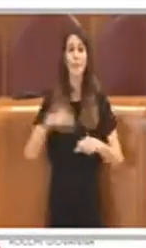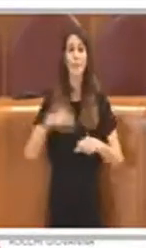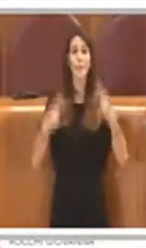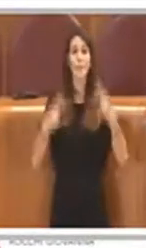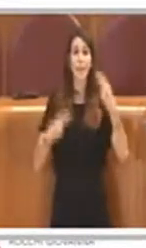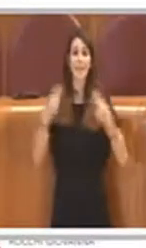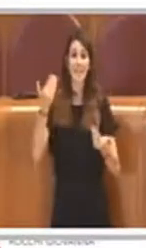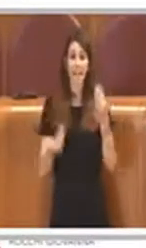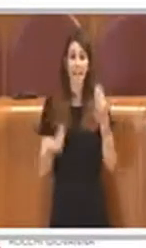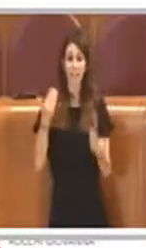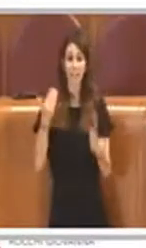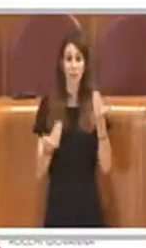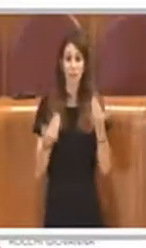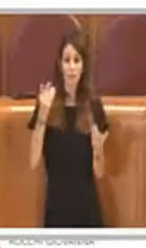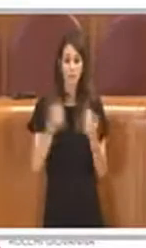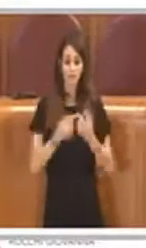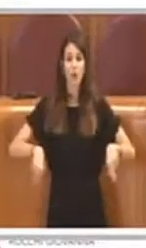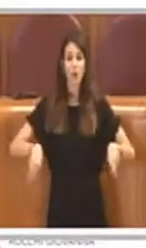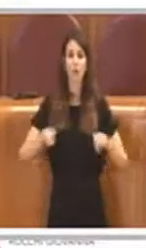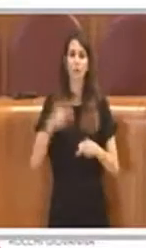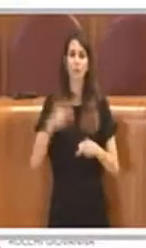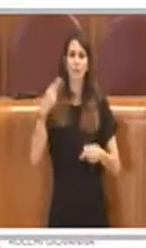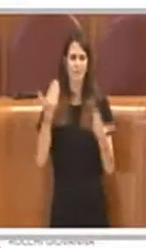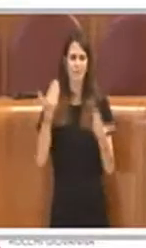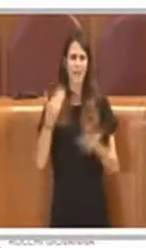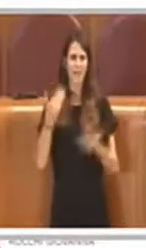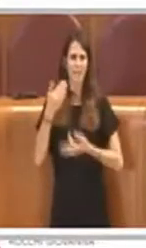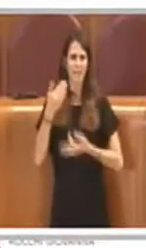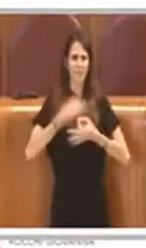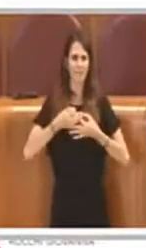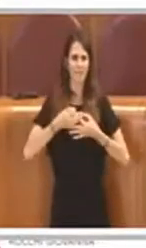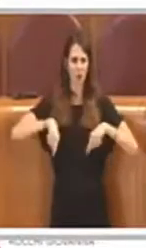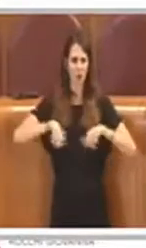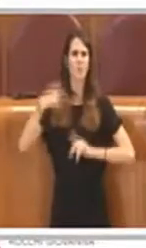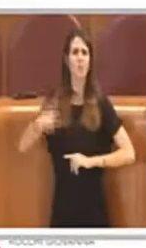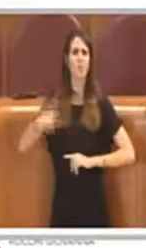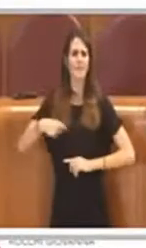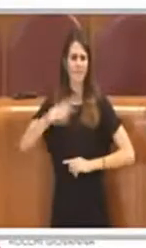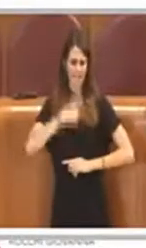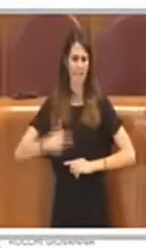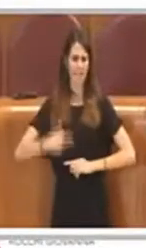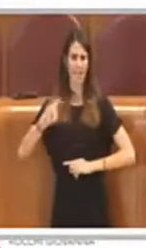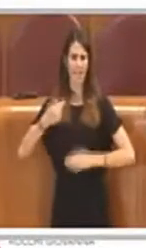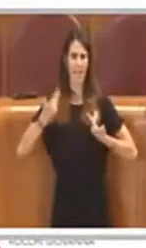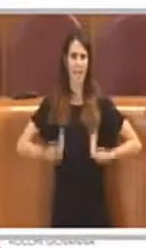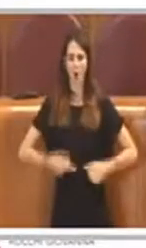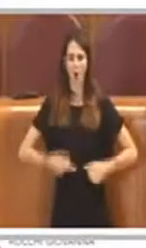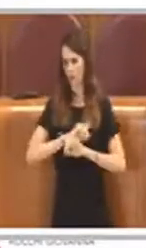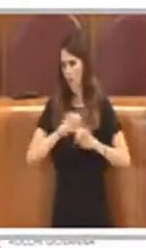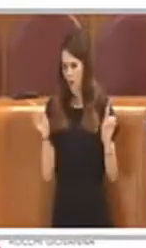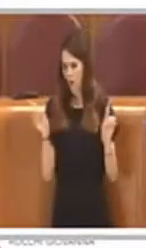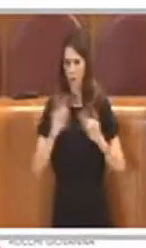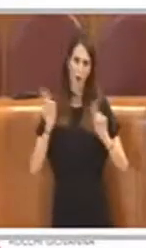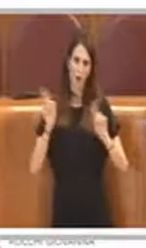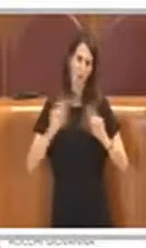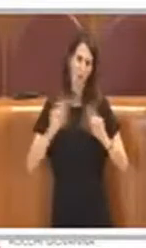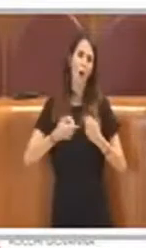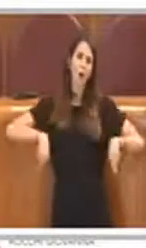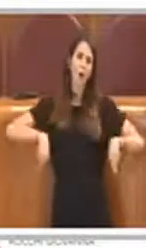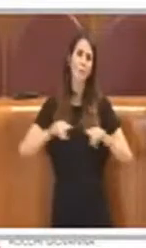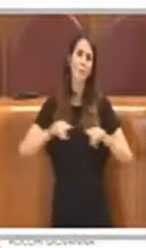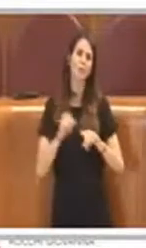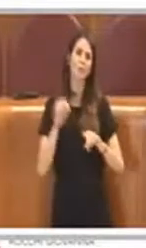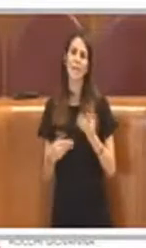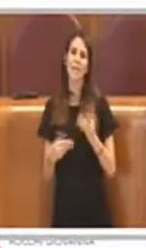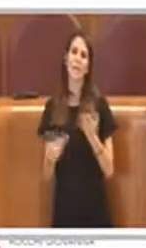non è la Commissione del Presidente Terranova, ci mancherebbe, e tutte le istanze e